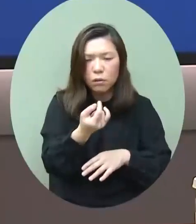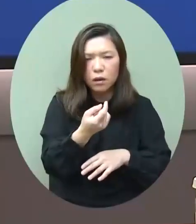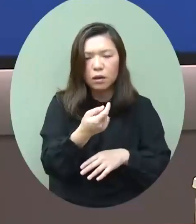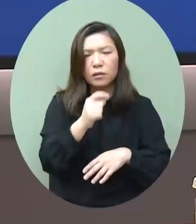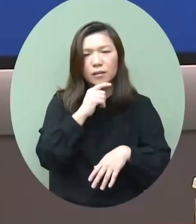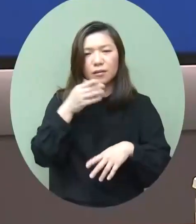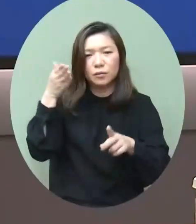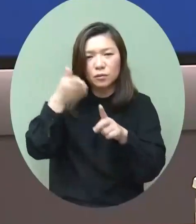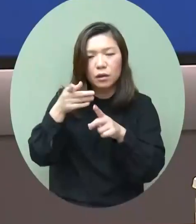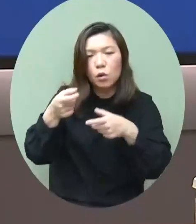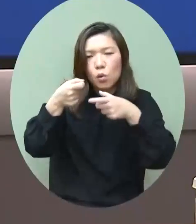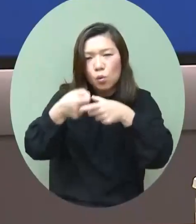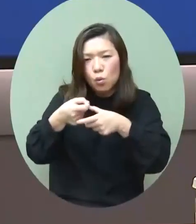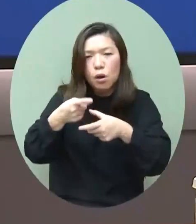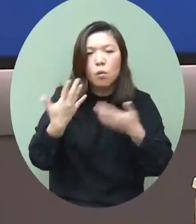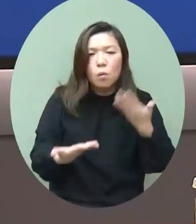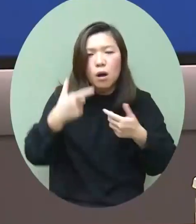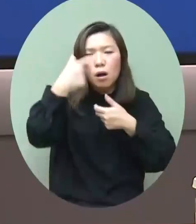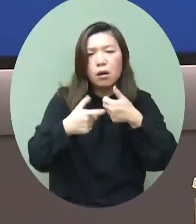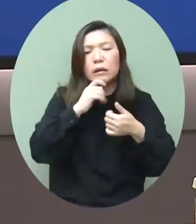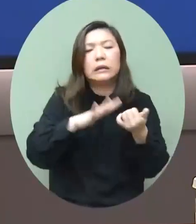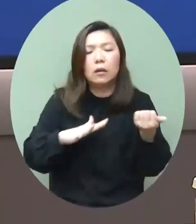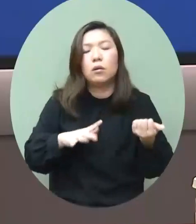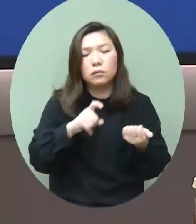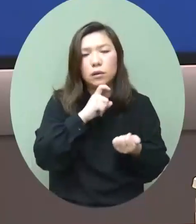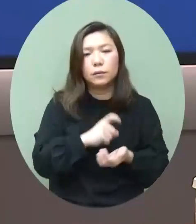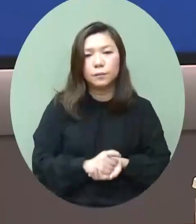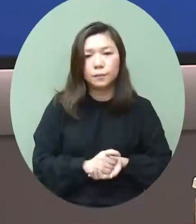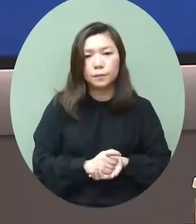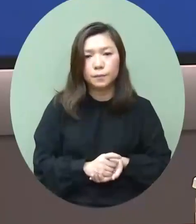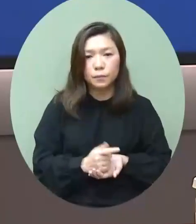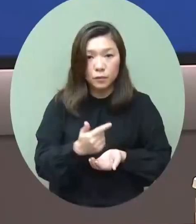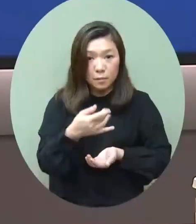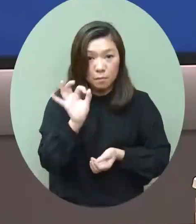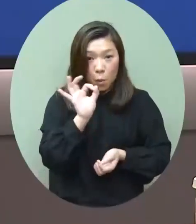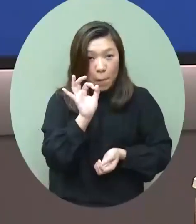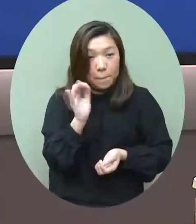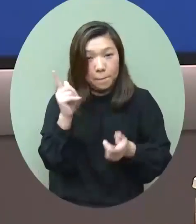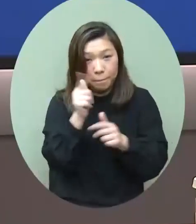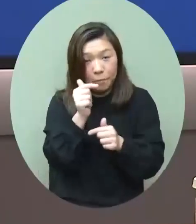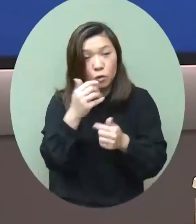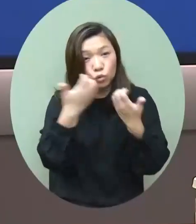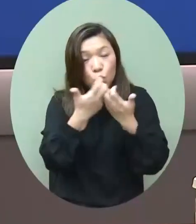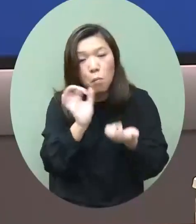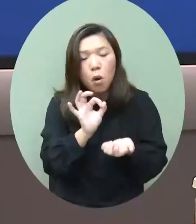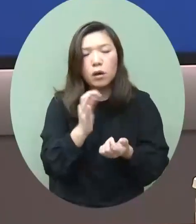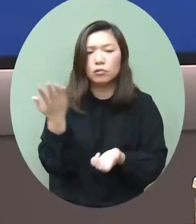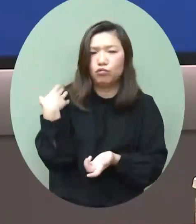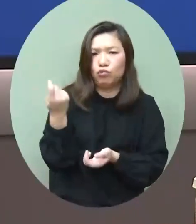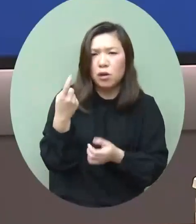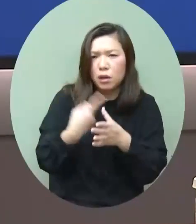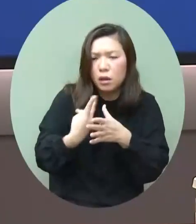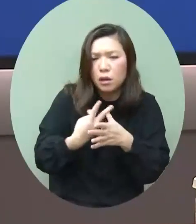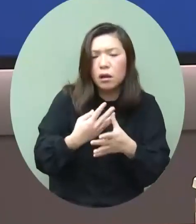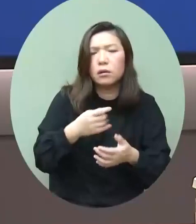企業和個人有些影響所以雖然沒有具體的數字但是近月說